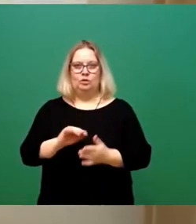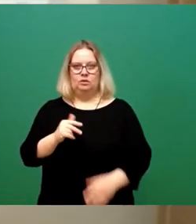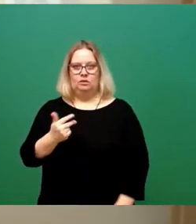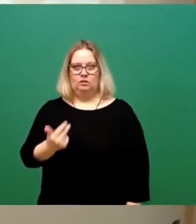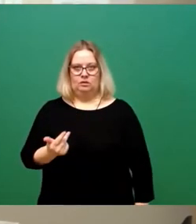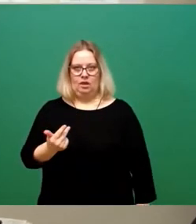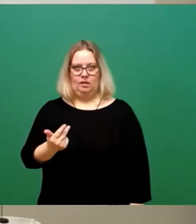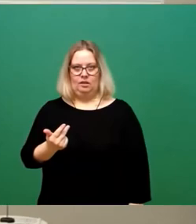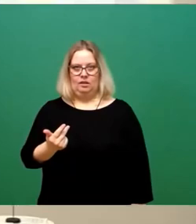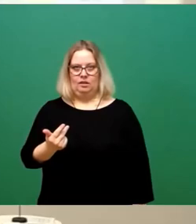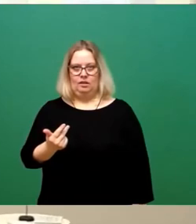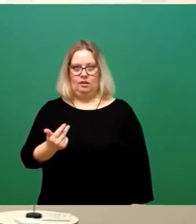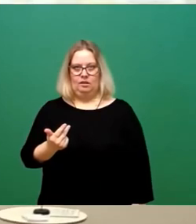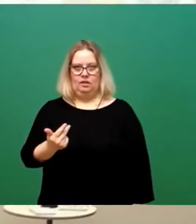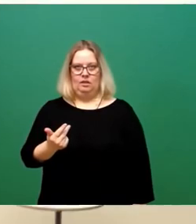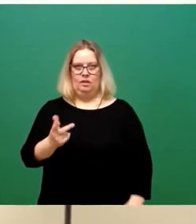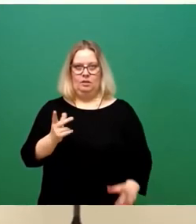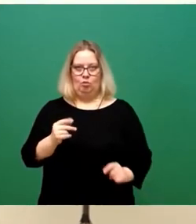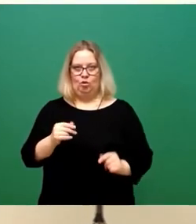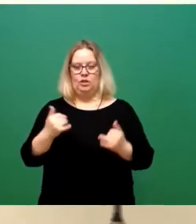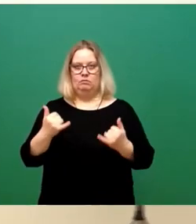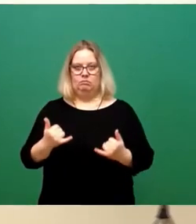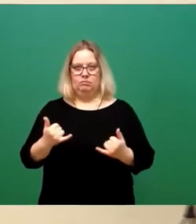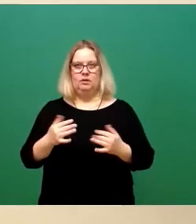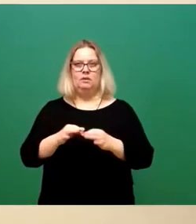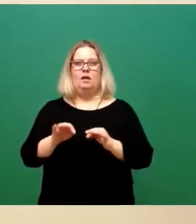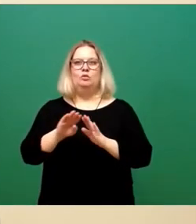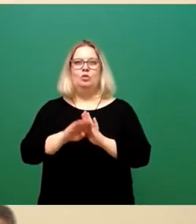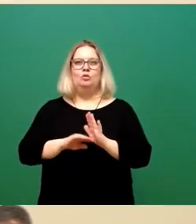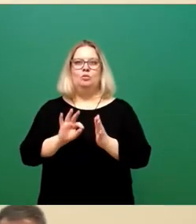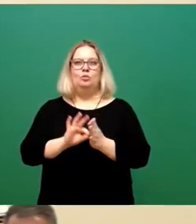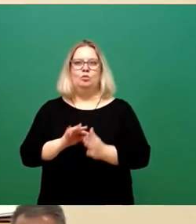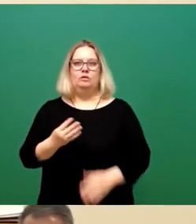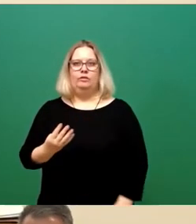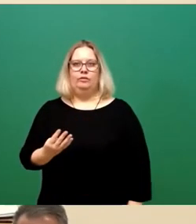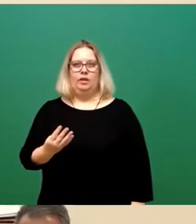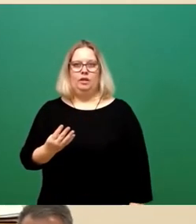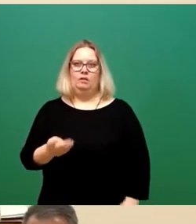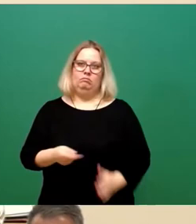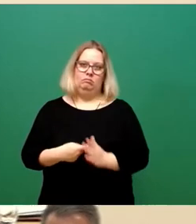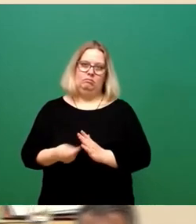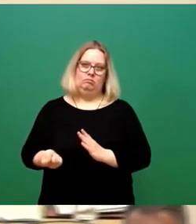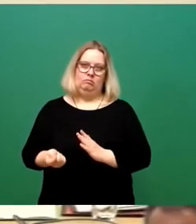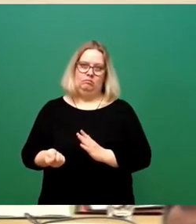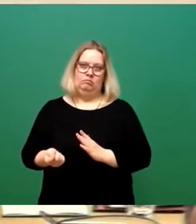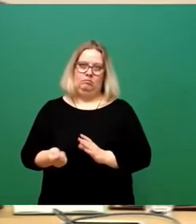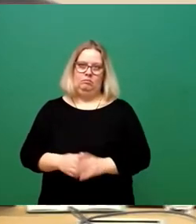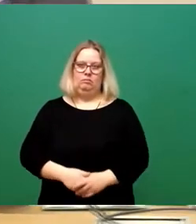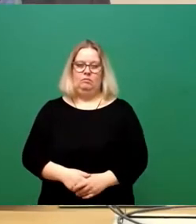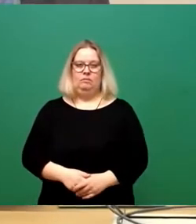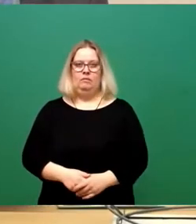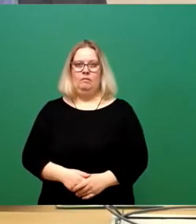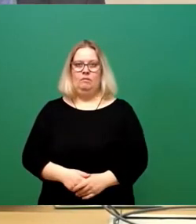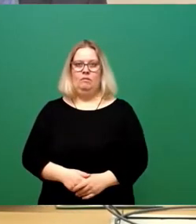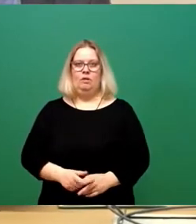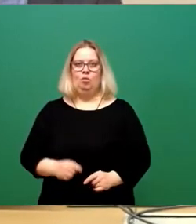ist dann der Tagesordnungspunkt 4 obsolet und persönliche